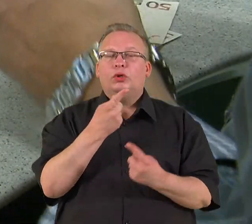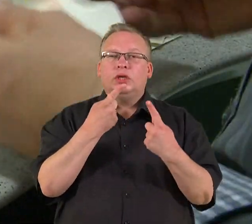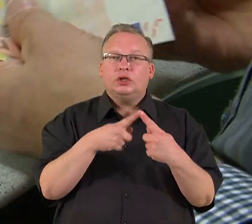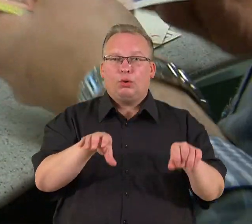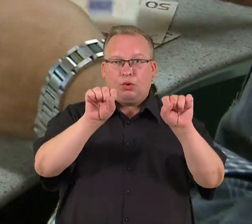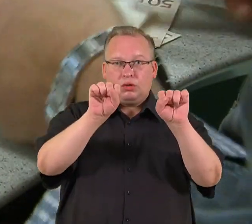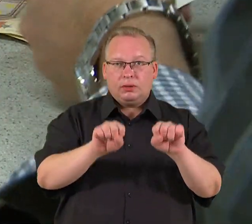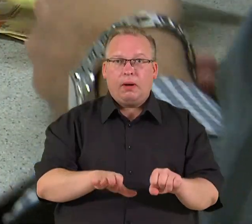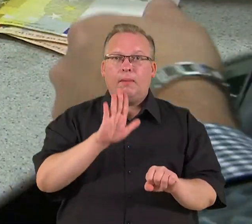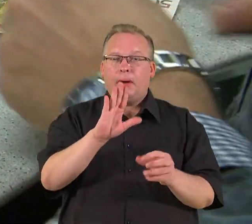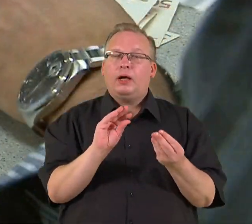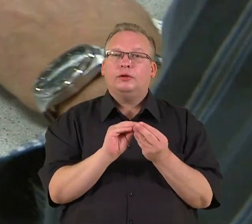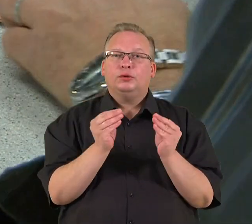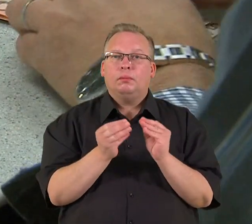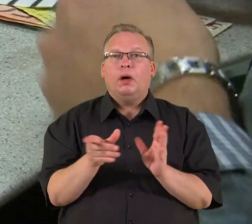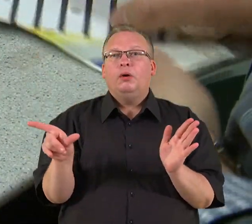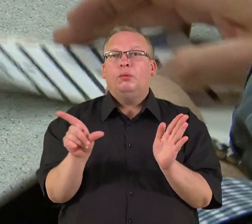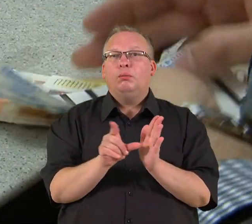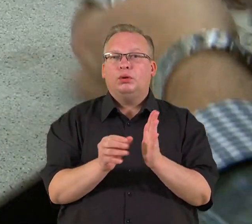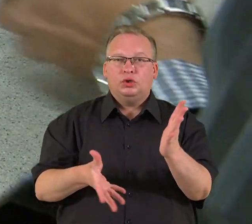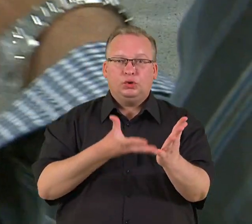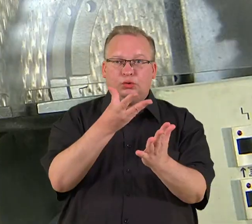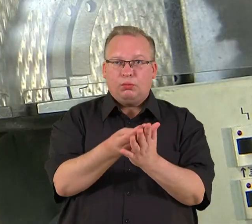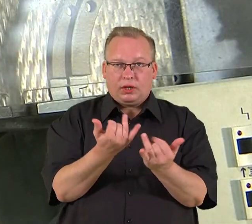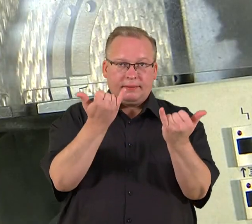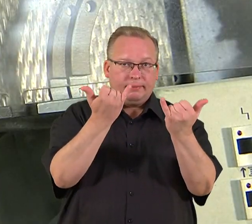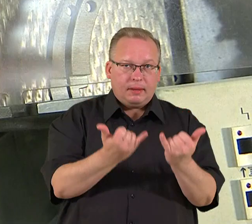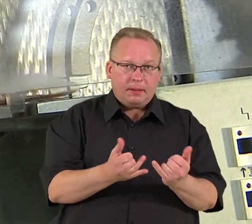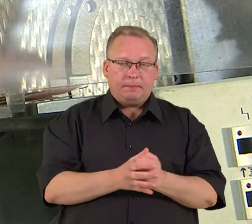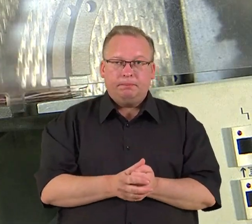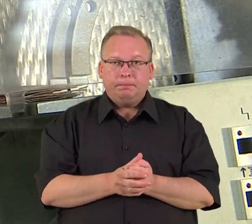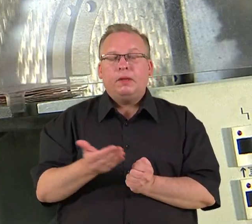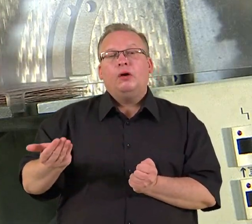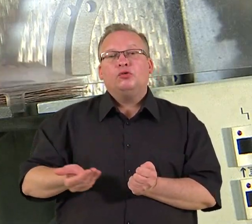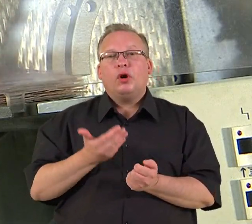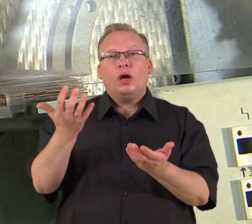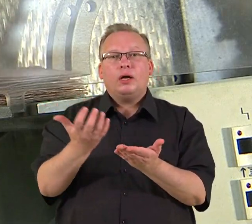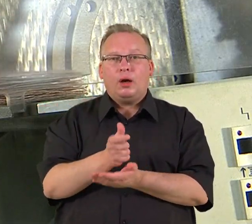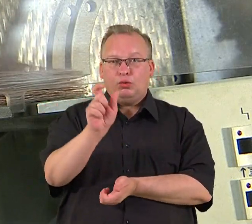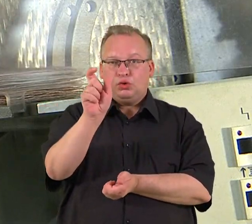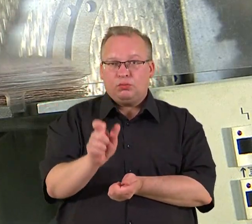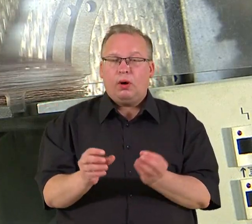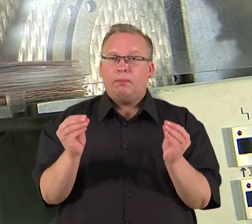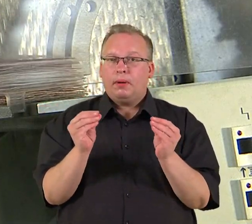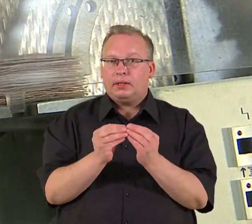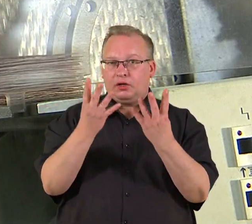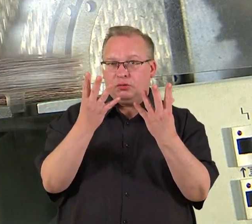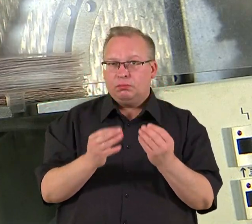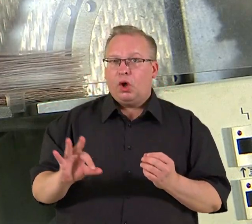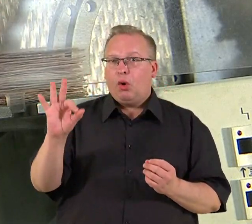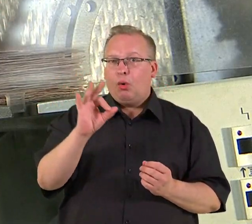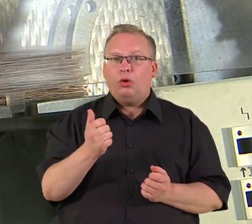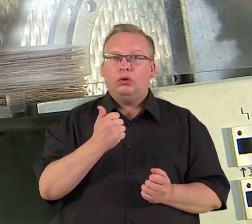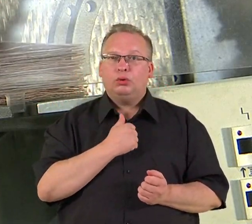galimybės, o pagal sandorį bus būtina atsiskaityti nedelsen. Tuomet grinuosius gaunantis asmo per dešimt dienų apie tai